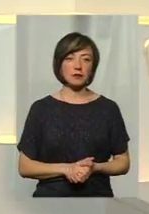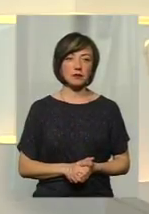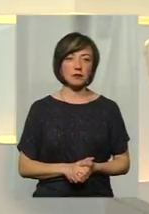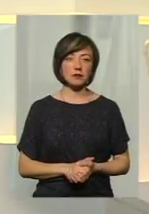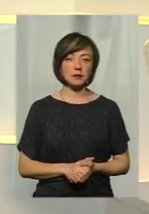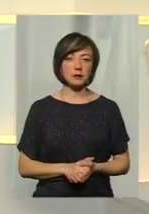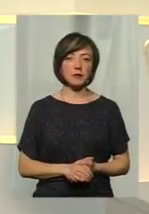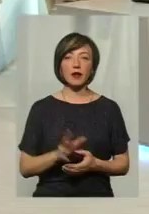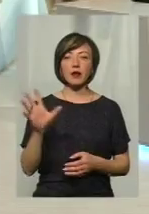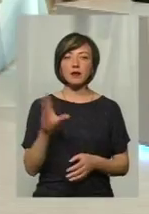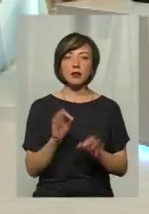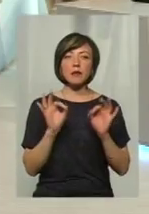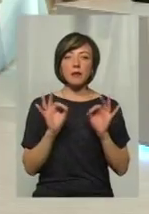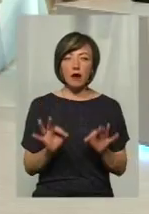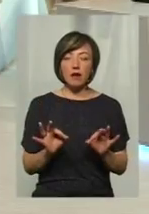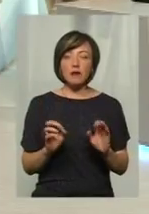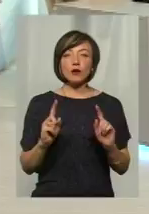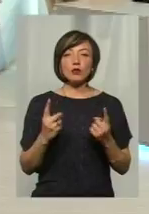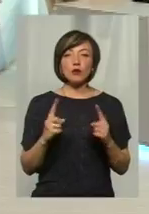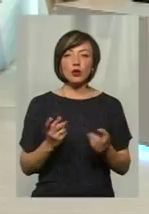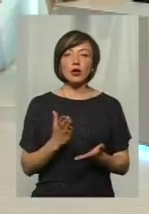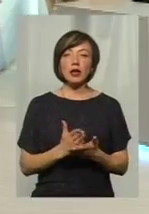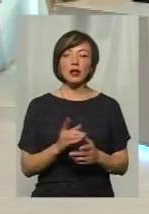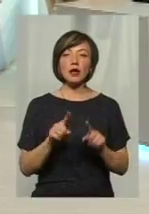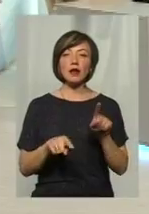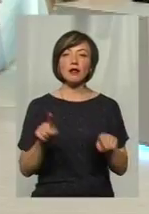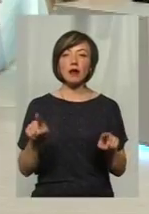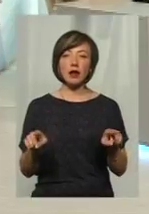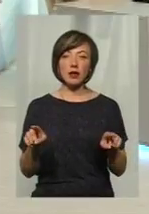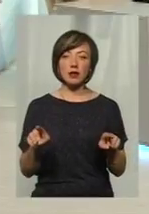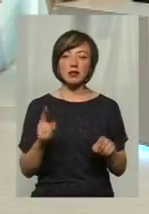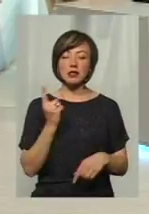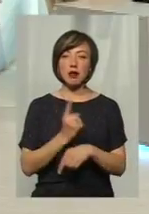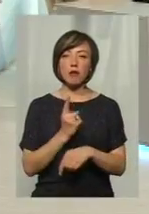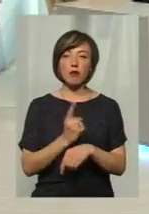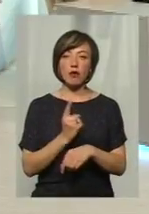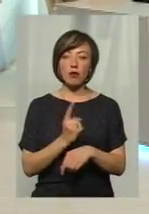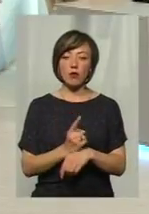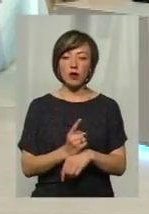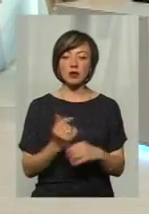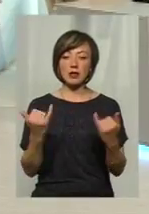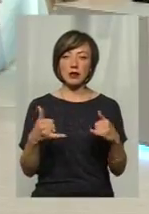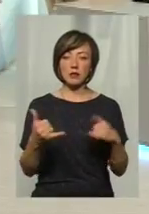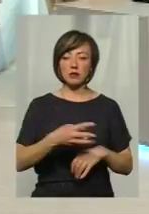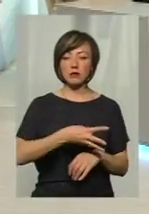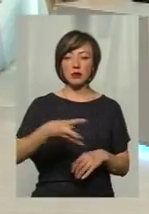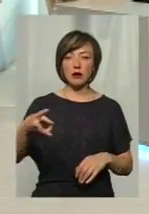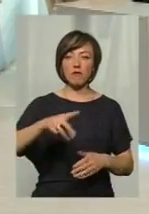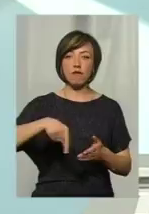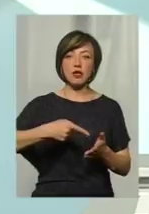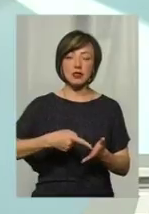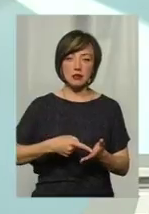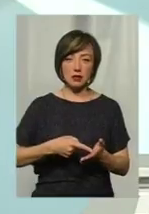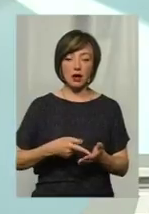Все дуже правильно, тому що є деякі заборони внесення хімічних препаратів в населених пунктах.